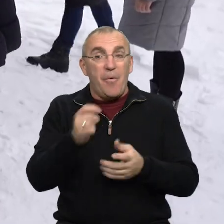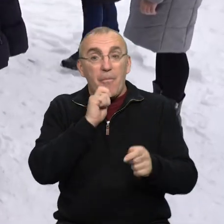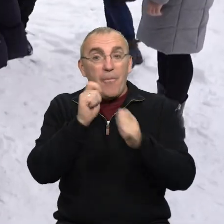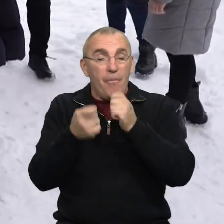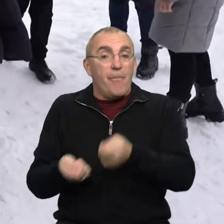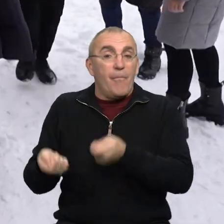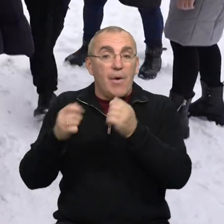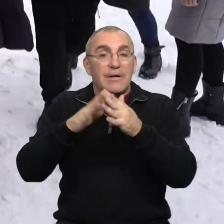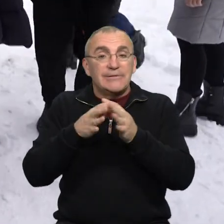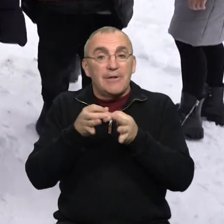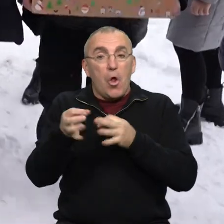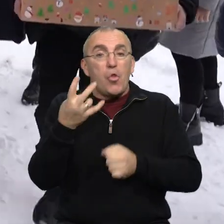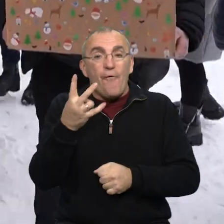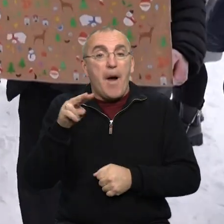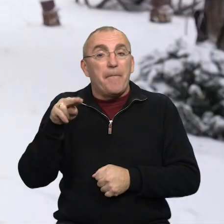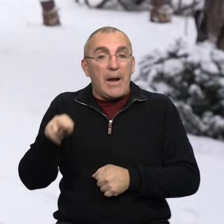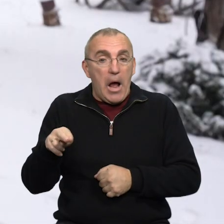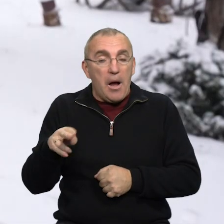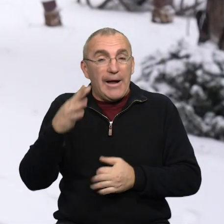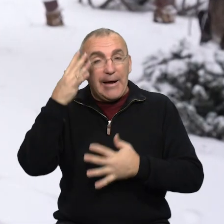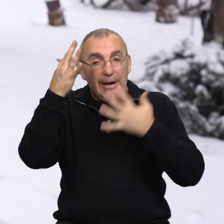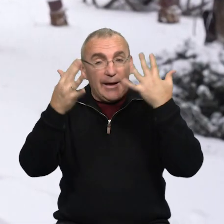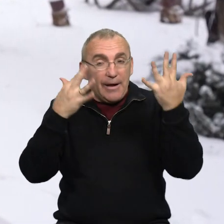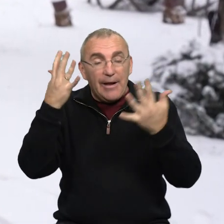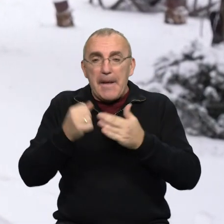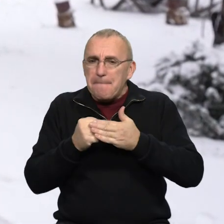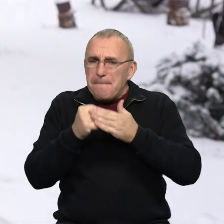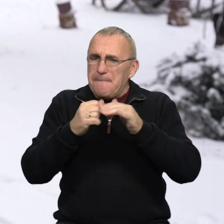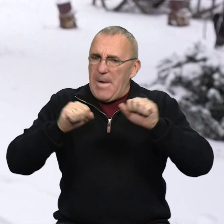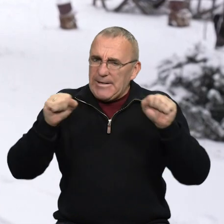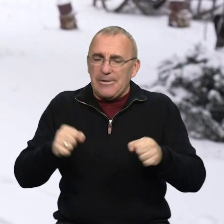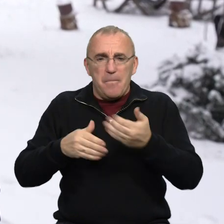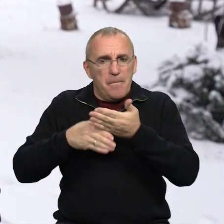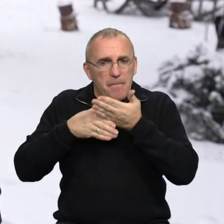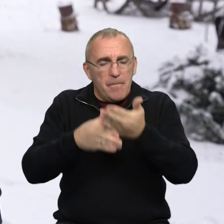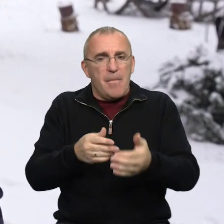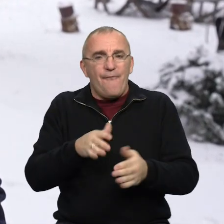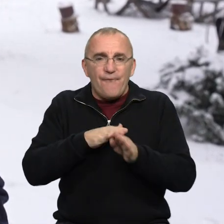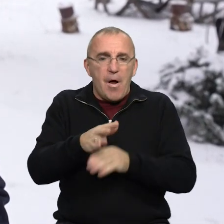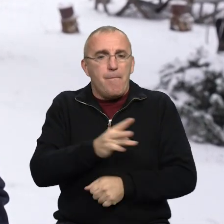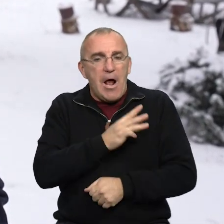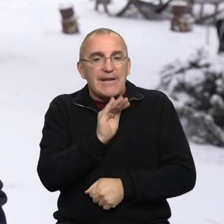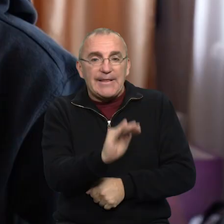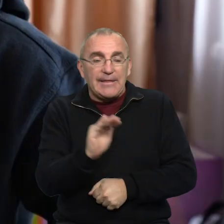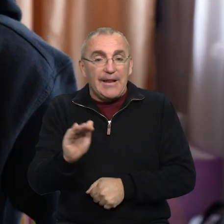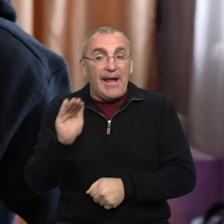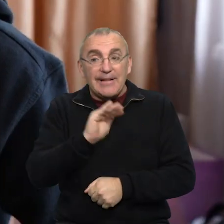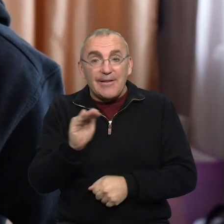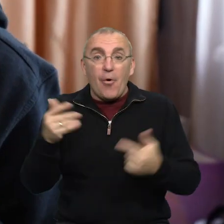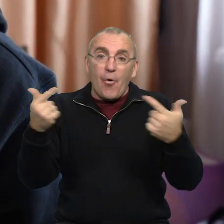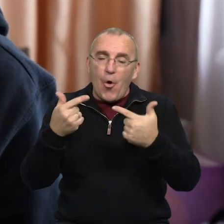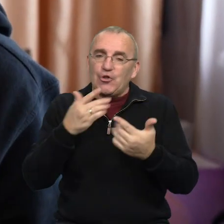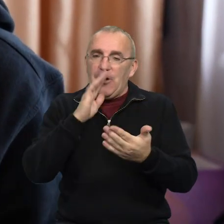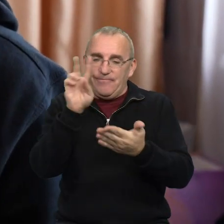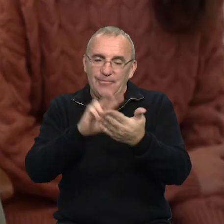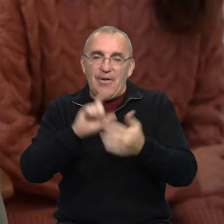Зібрані подарунки привезли у селище Нова Прага. Ідея була в тому, щоб максимально допомогти виконати бажання дітей. Діти гостям